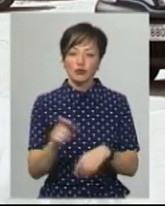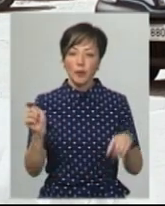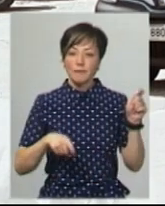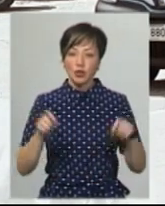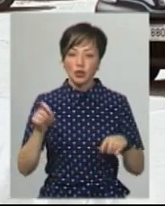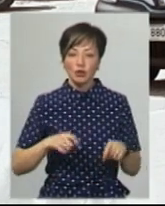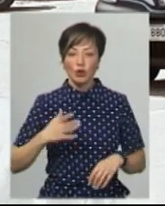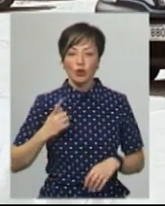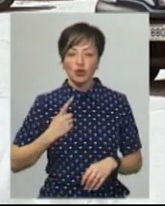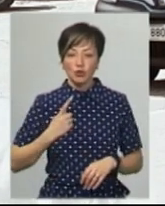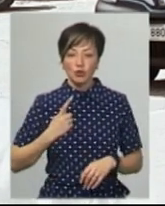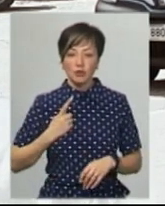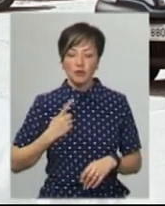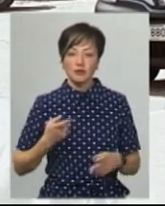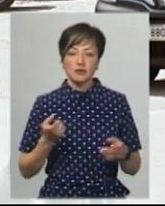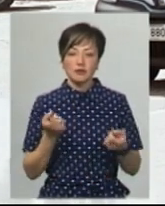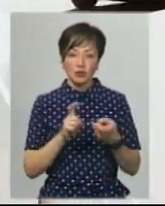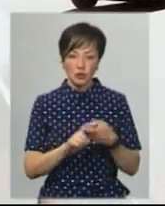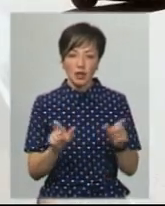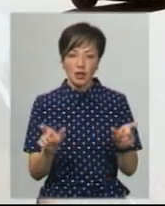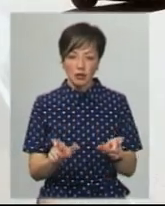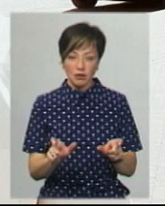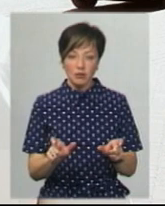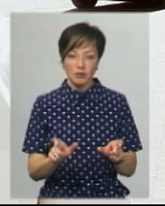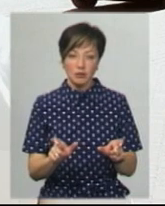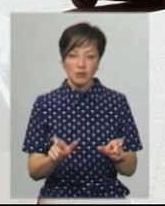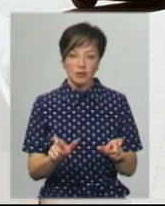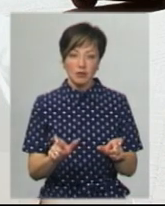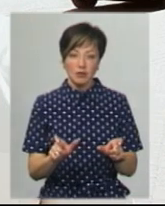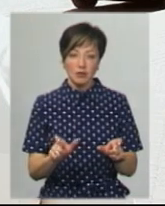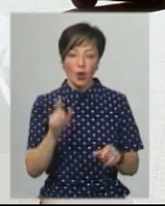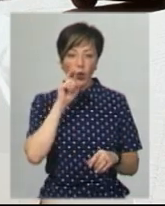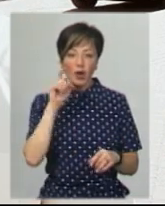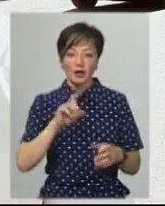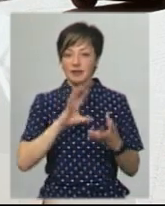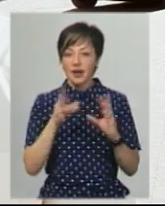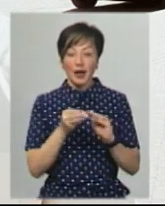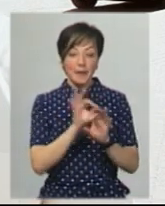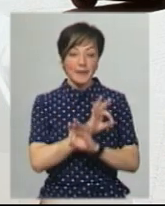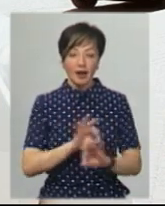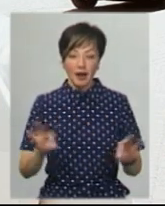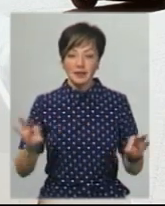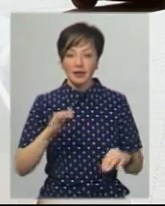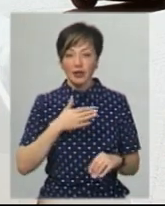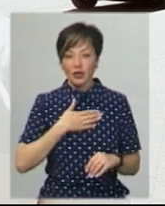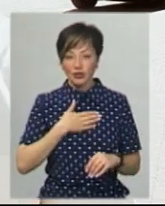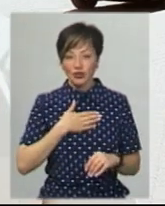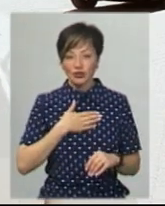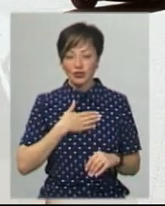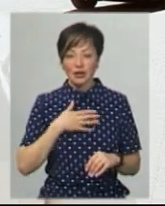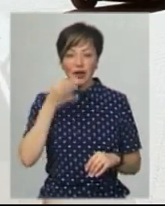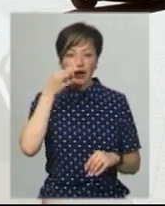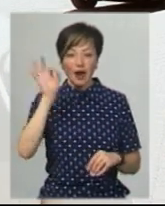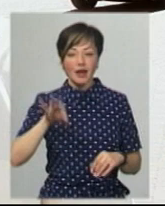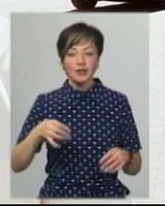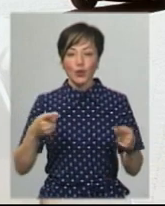очікуємо в цьому році в зв'язку з карантином, тому що Україна взагалі прекрасна, а наш райський